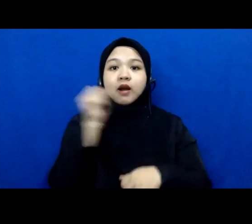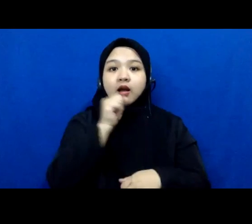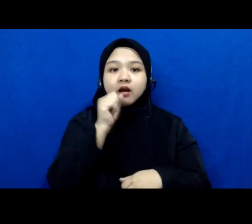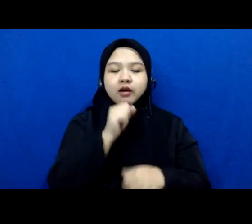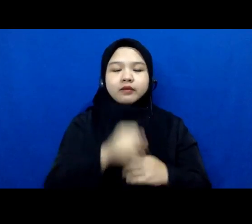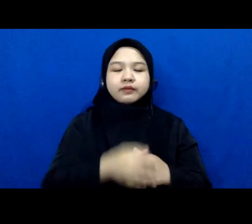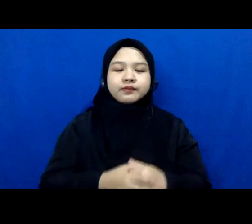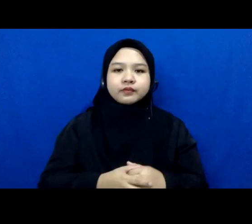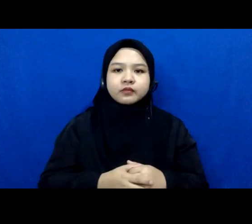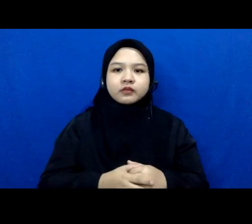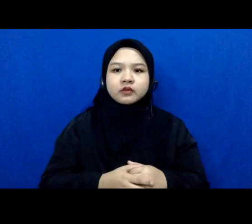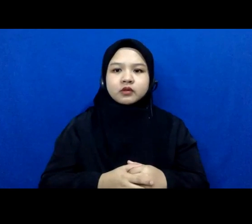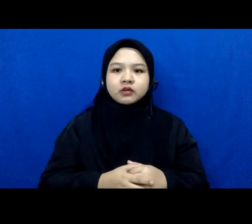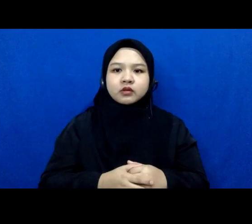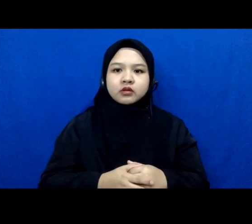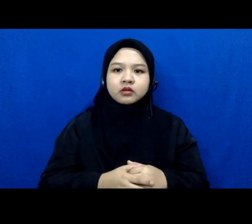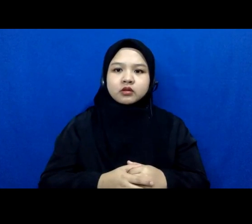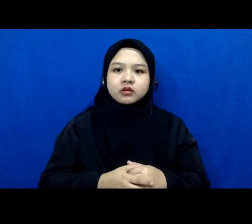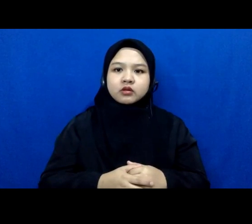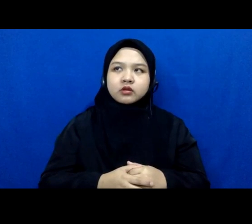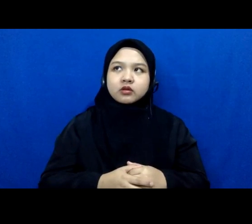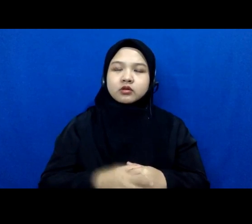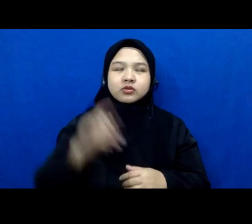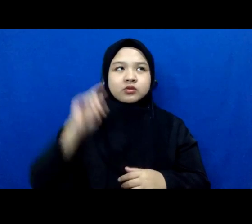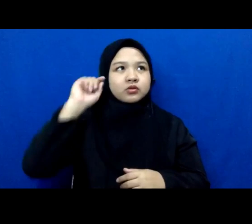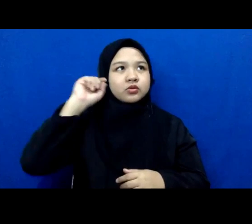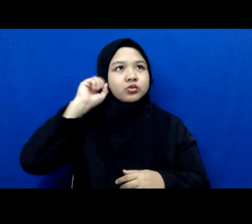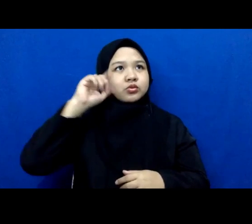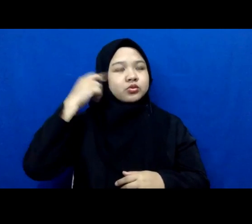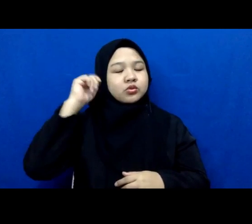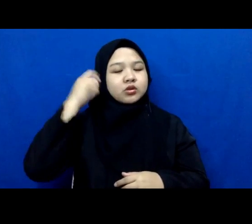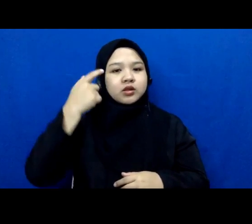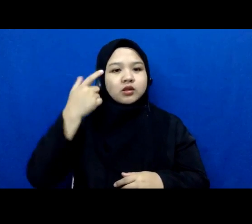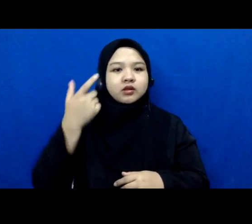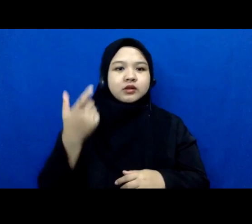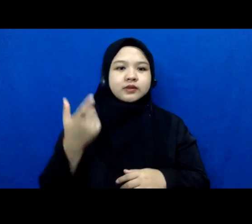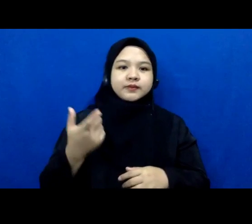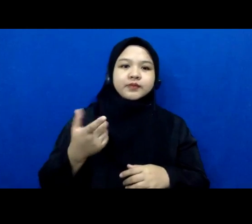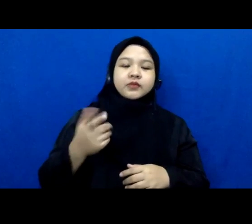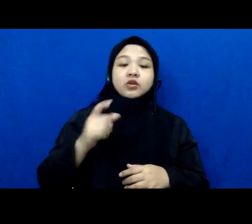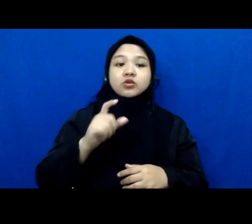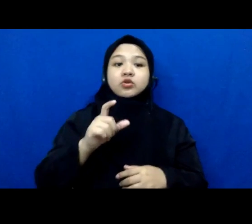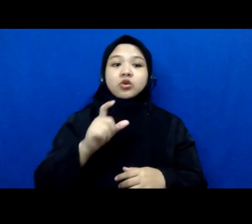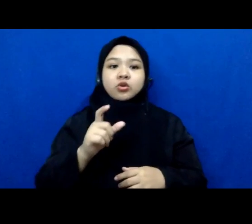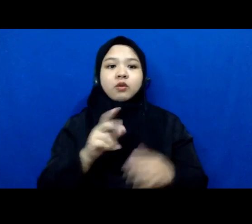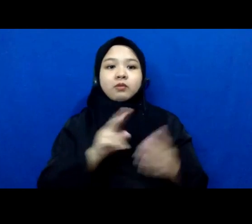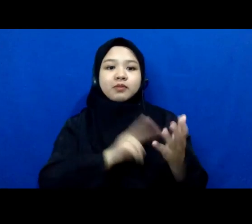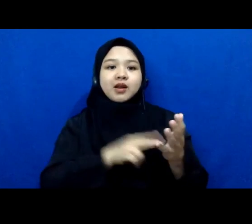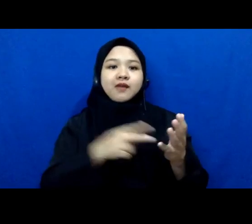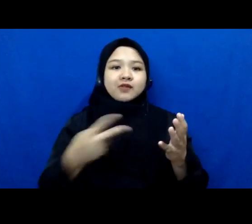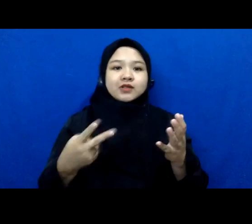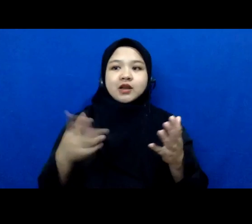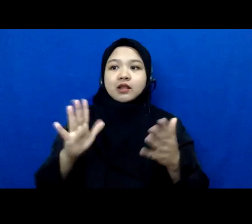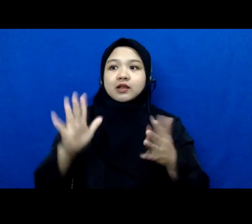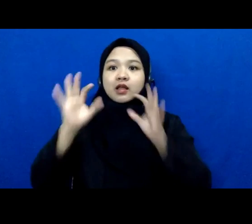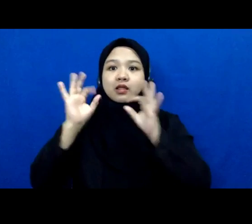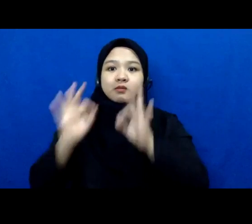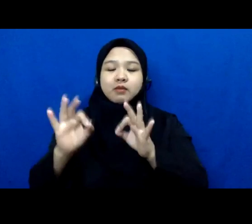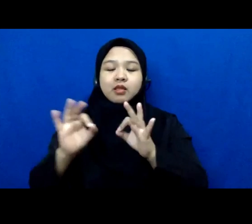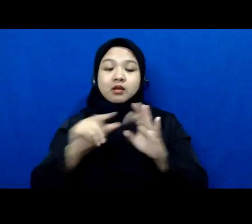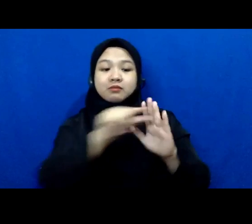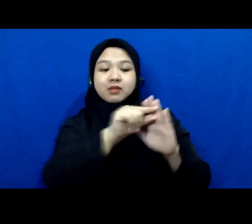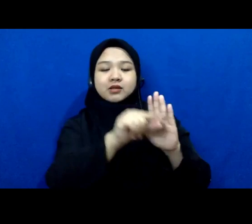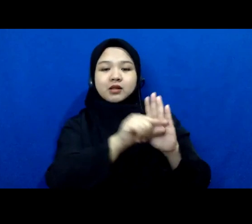penafsiran yang saya mau bilang sesat tapi takutnya terlalu penafsiran yang tidak tepat terhadap pasal-pasal